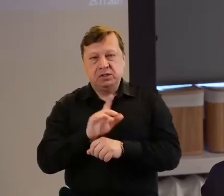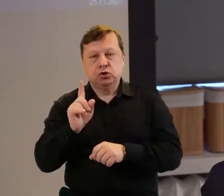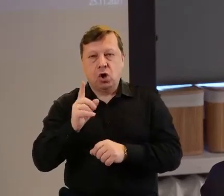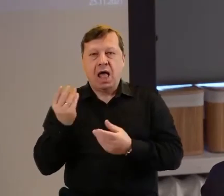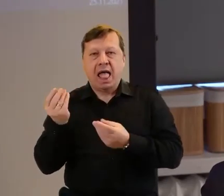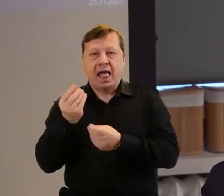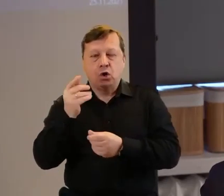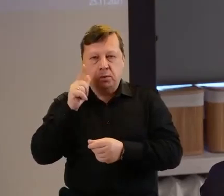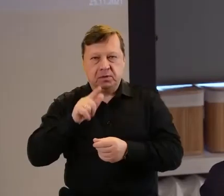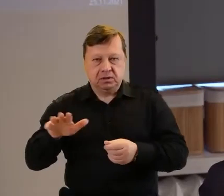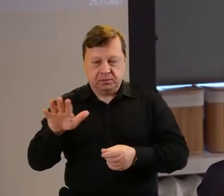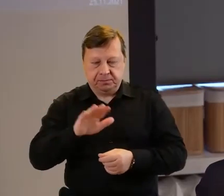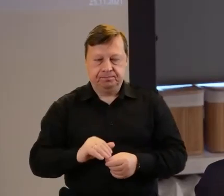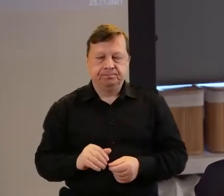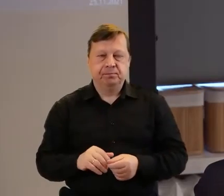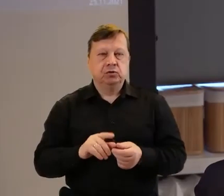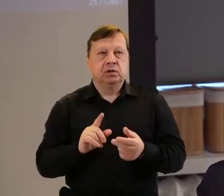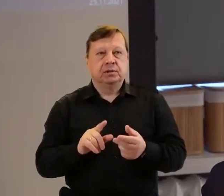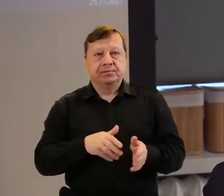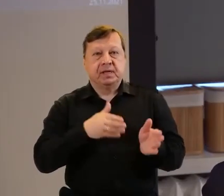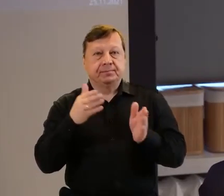Trzecia rzecz to profesjonalizacja.